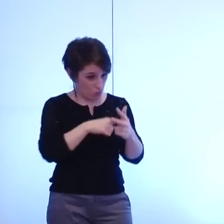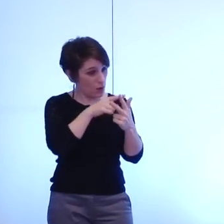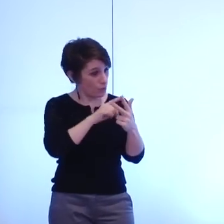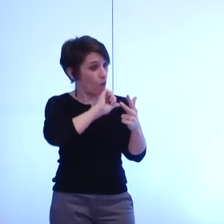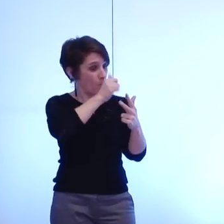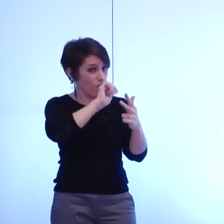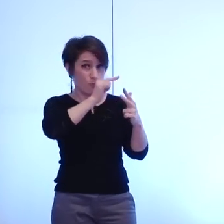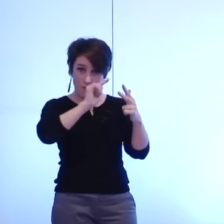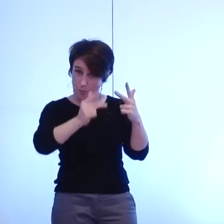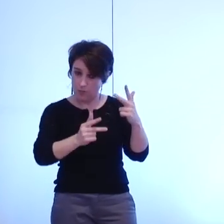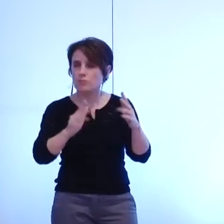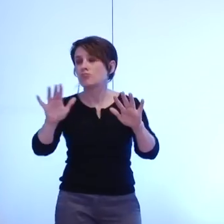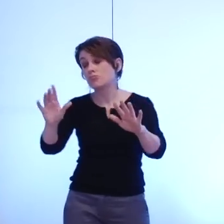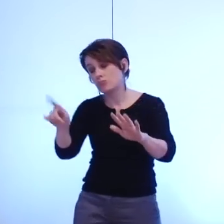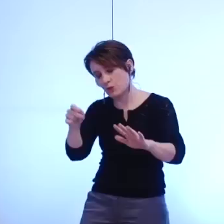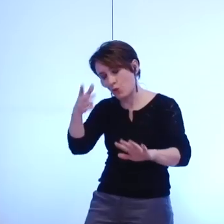monsieur Jamycy on a bien compris